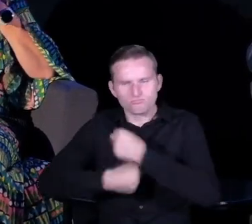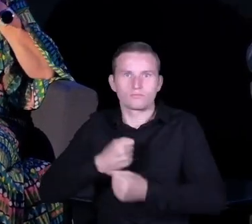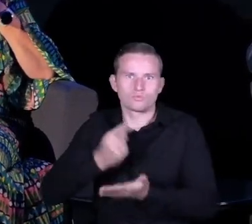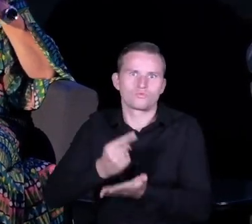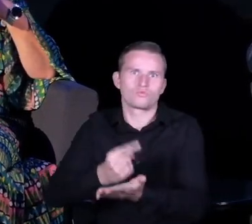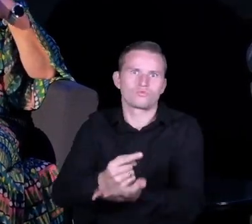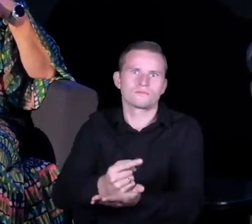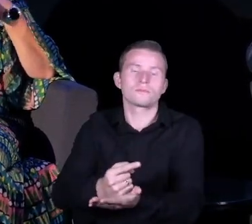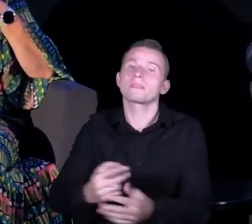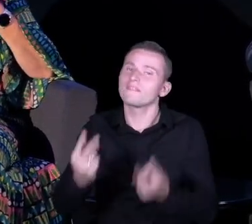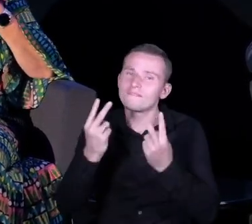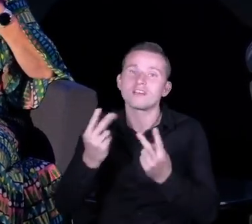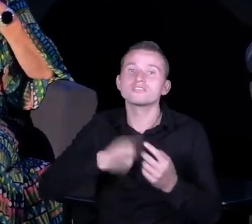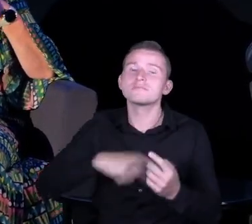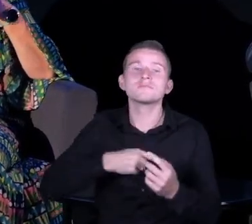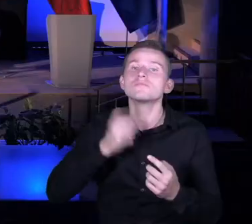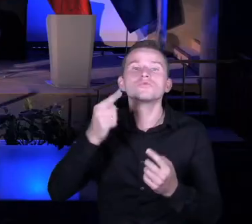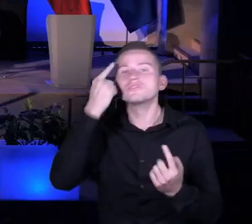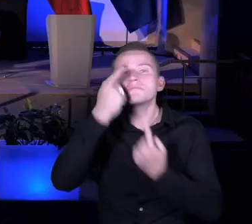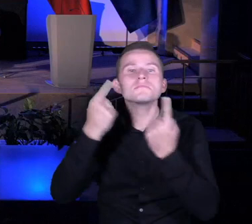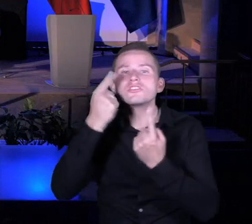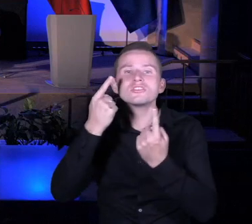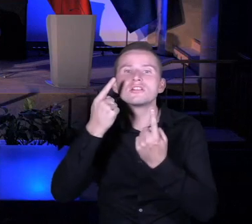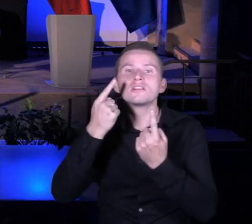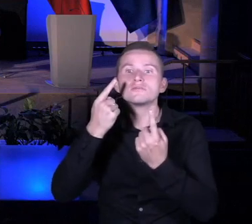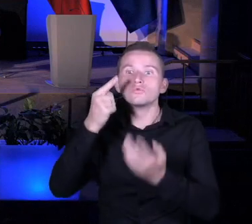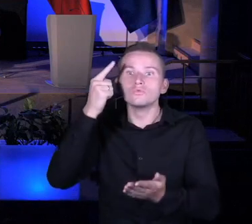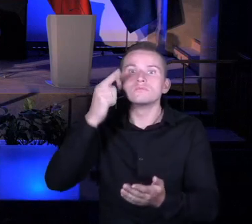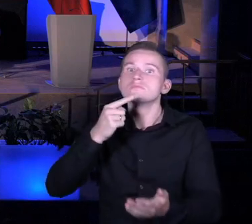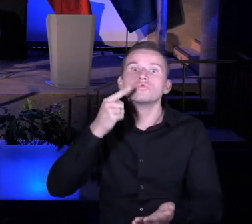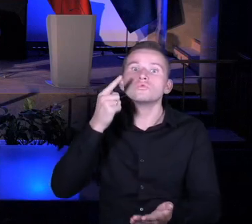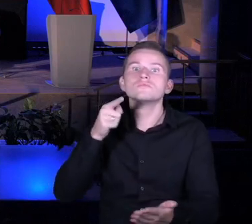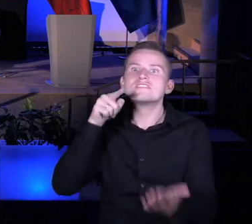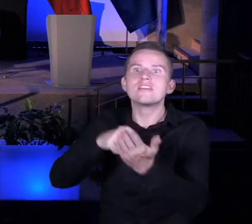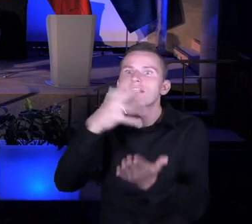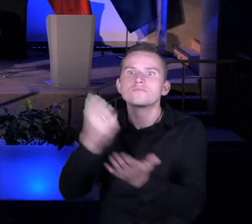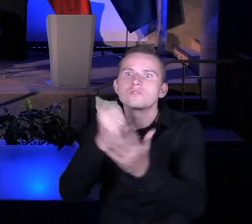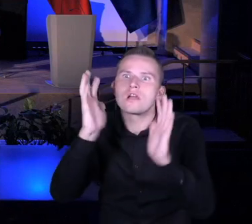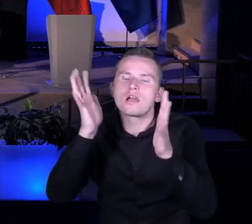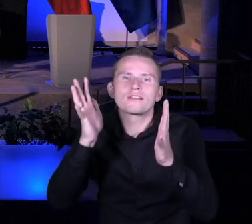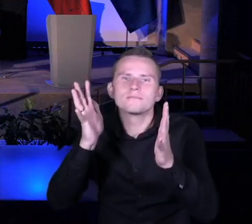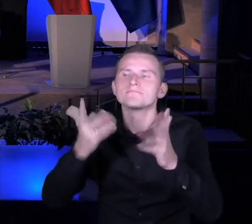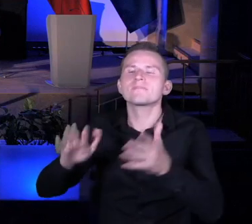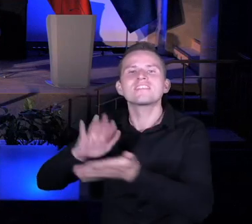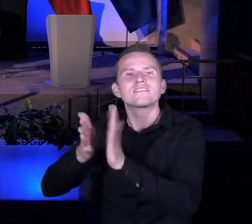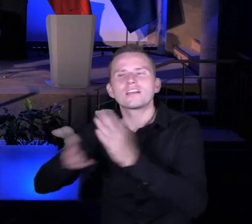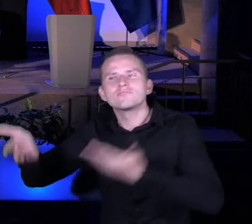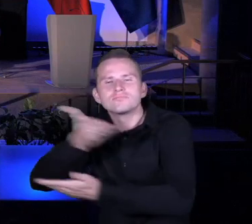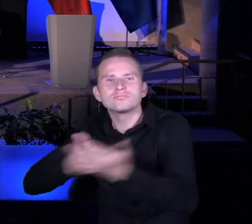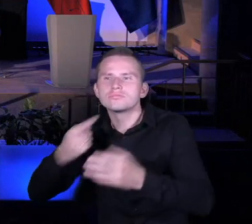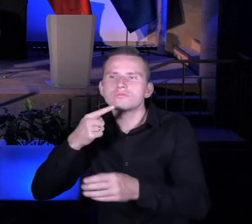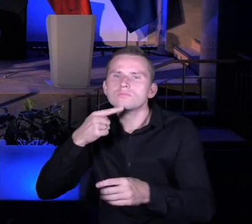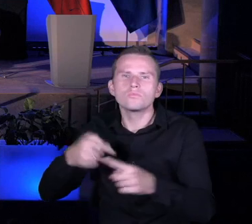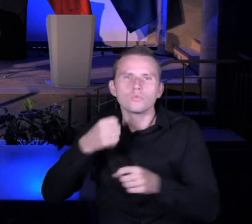co możemy ze sobą razem zrobić. I człowiek człowiekowi jest bardzo potrzebny. To dotyczy nauczycieli